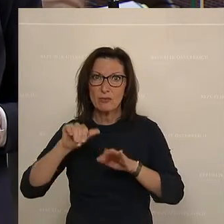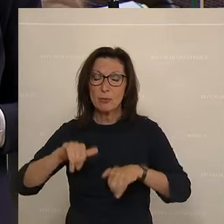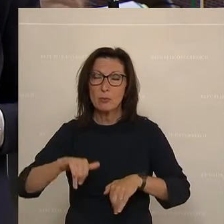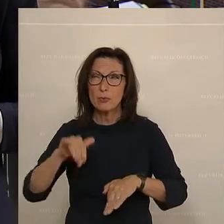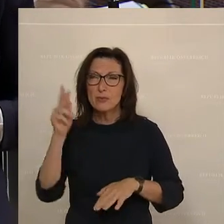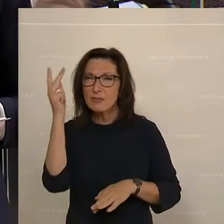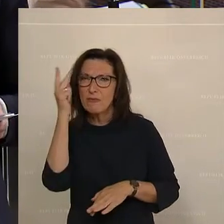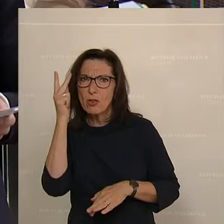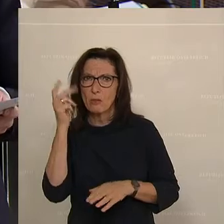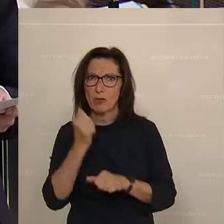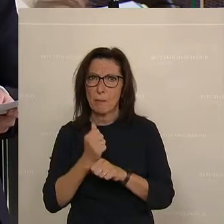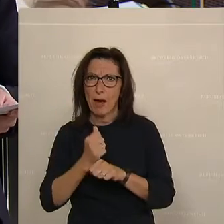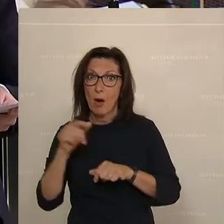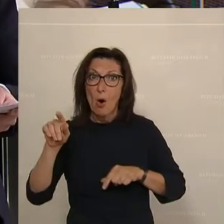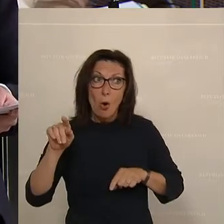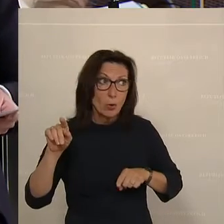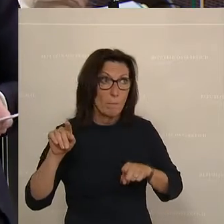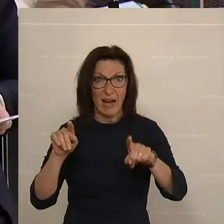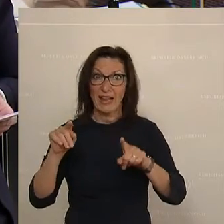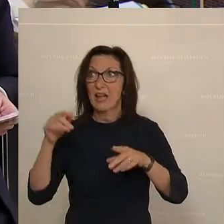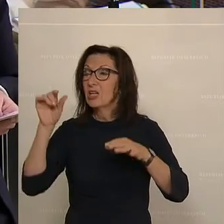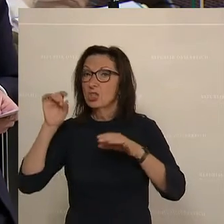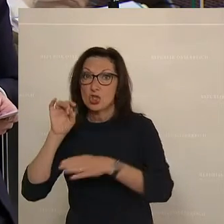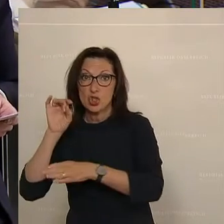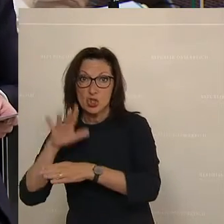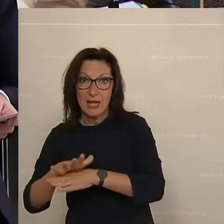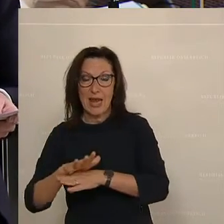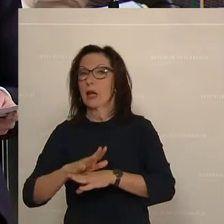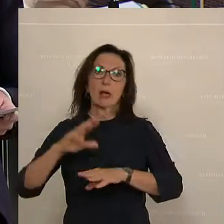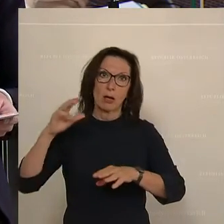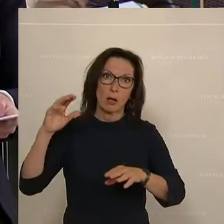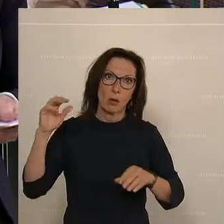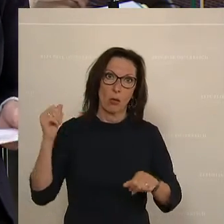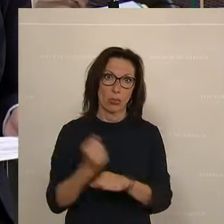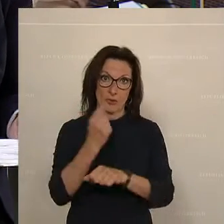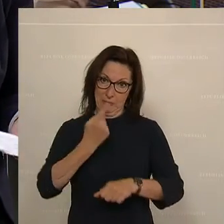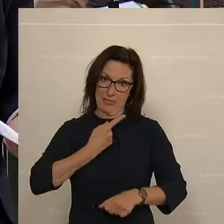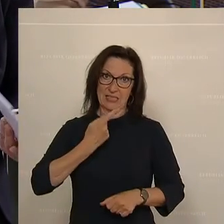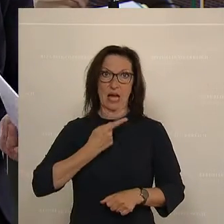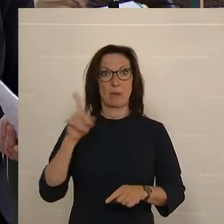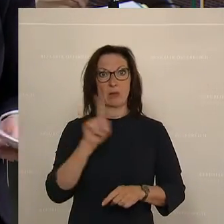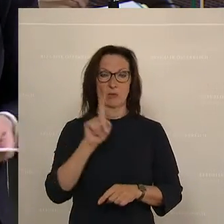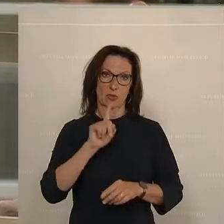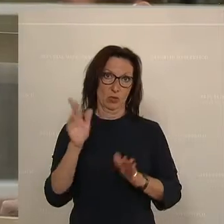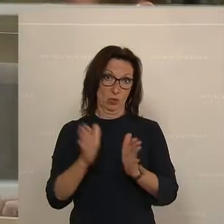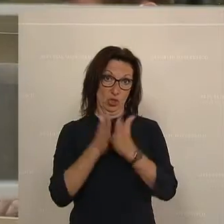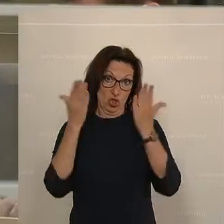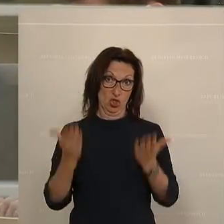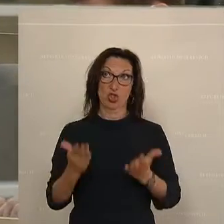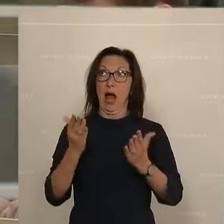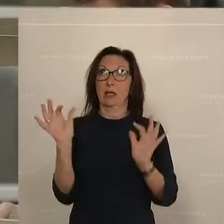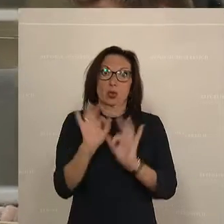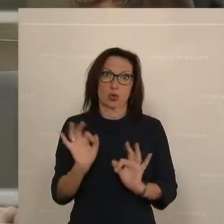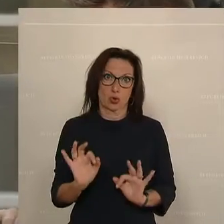gleichzeitig so schnell wie möglich tun, ohne dabei uns selbst mehr zu schaden als Russland. Und unser Konzept sagt, wir können